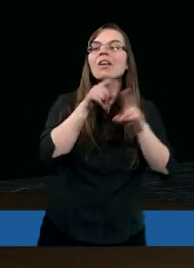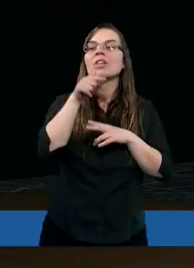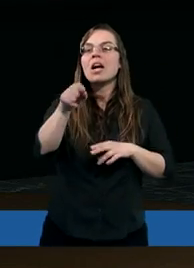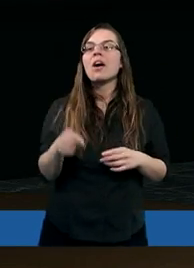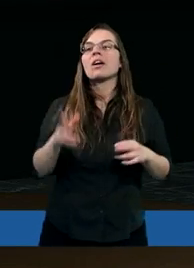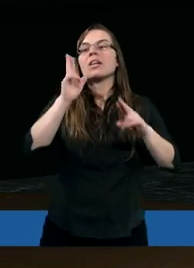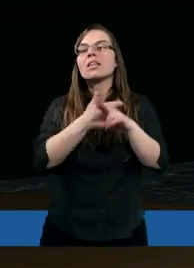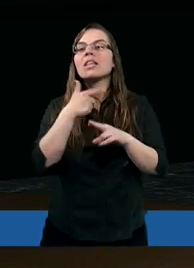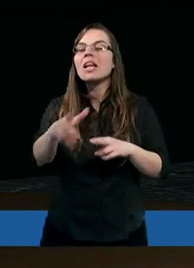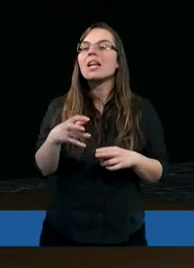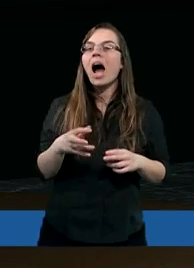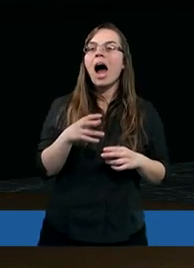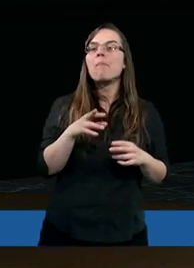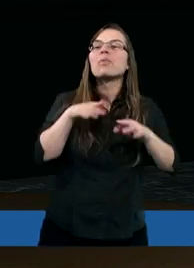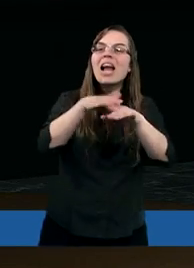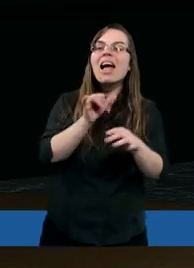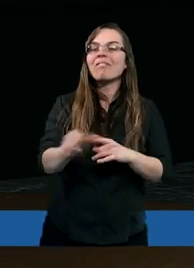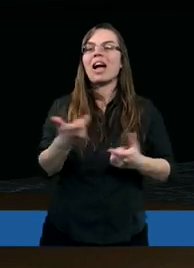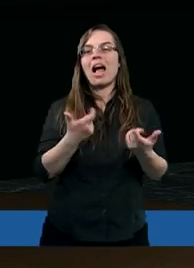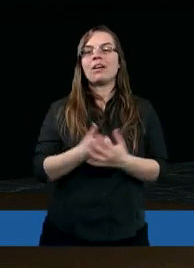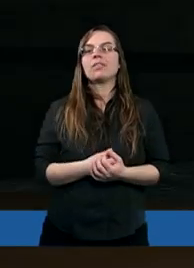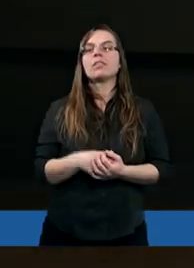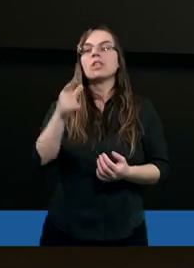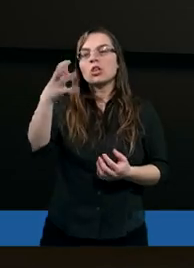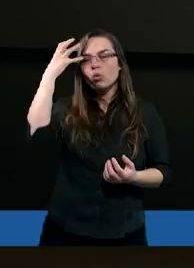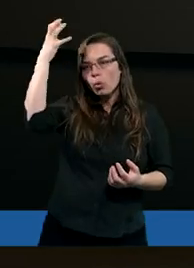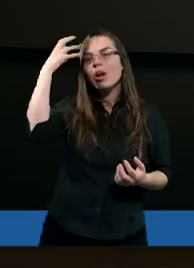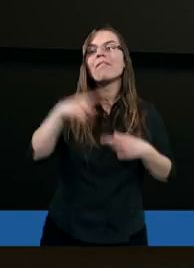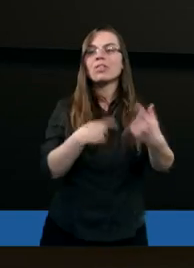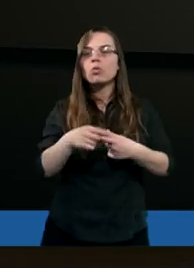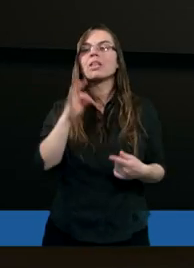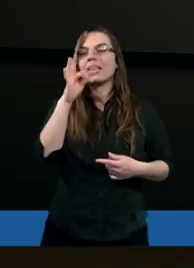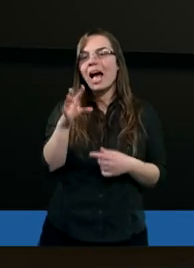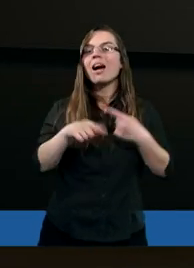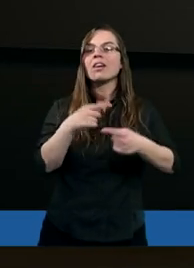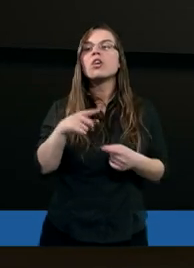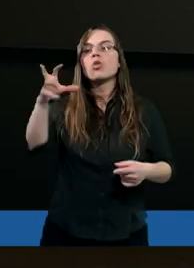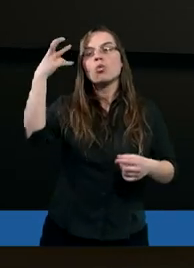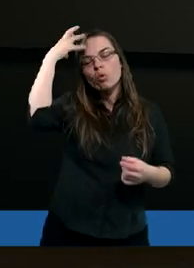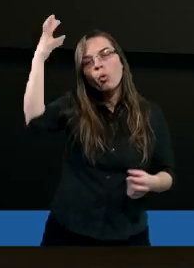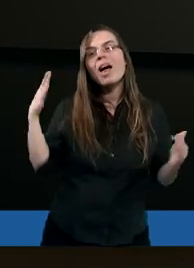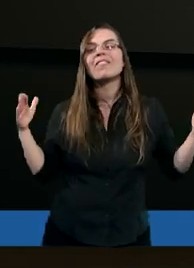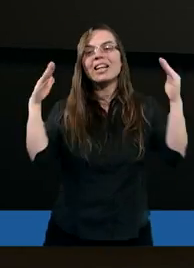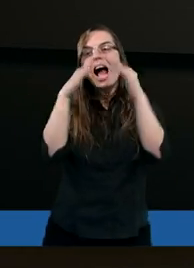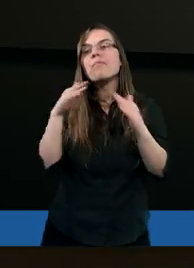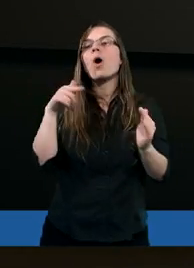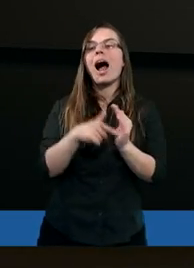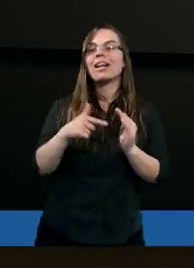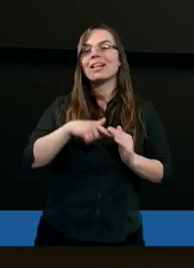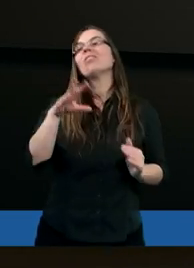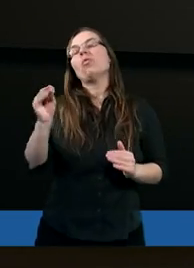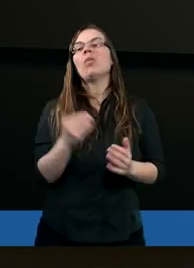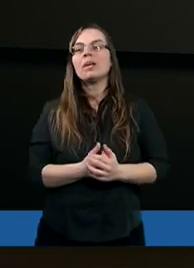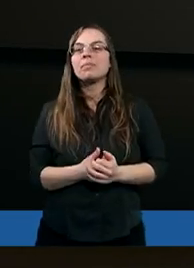tytuł ten królewski. Ale królewski, ale tu jest powiedziane jest królewskie kapłaństwo.